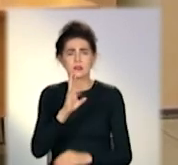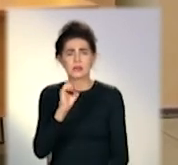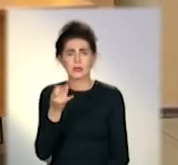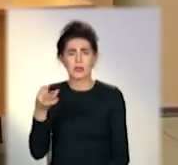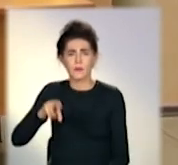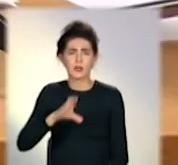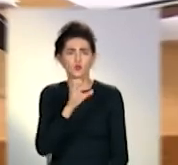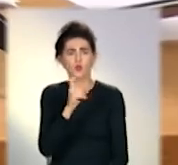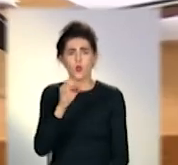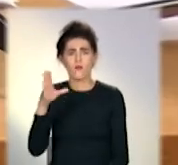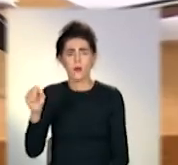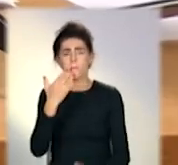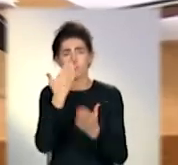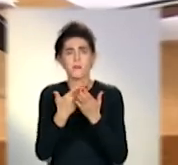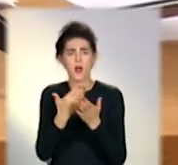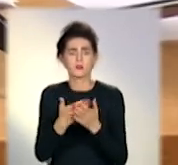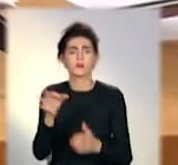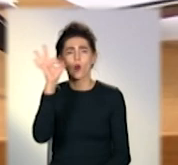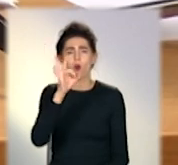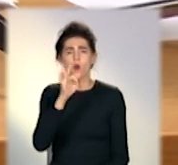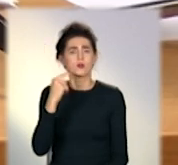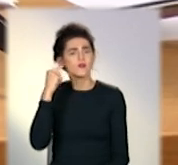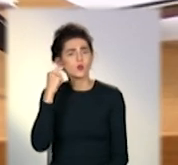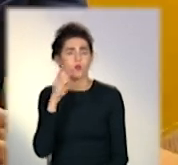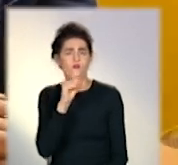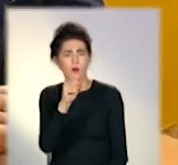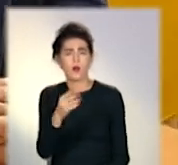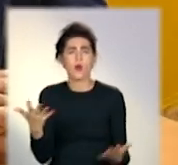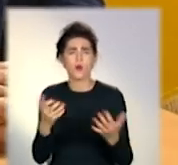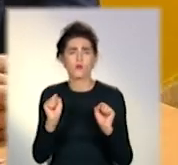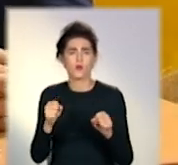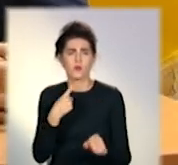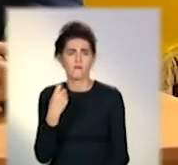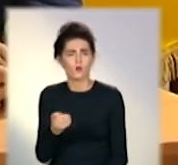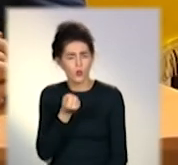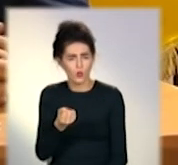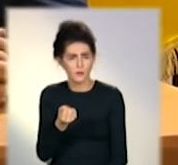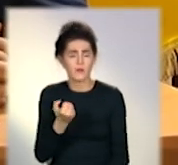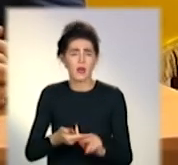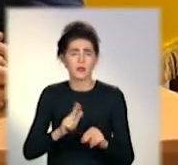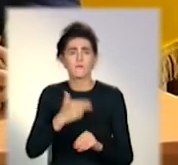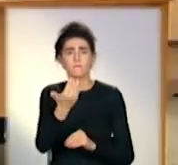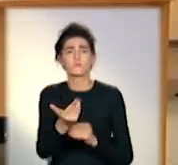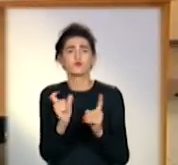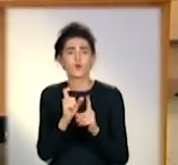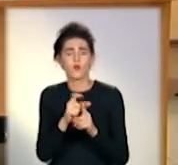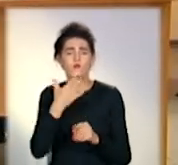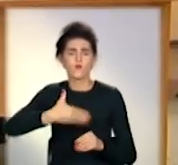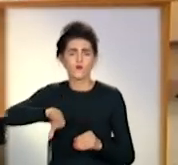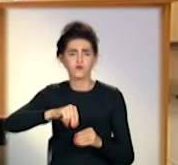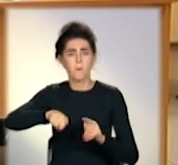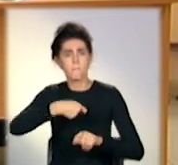продемонструвала журналістам аудіозапис, який може бути підтвердження. За її словами, всі матеріали